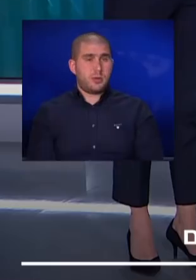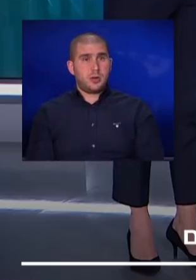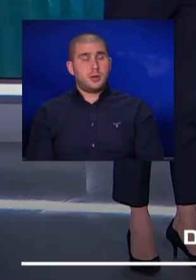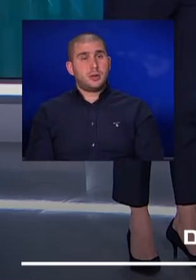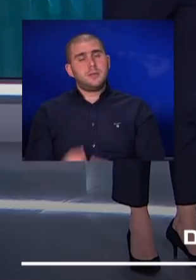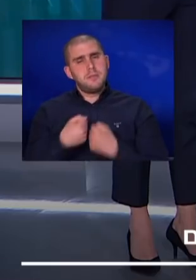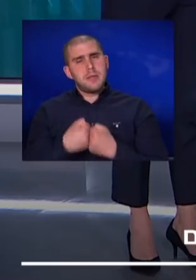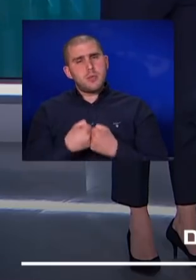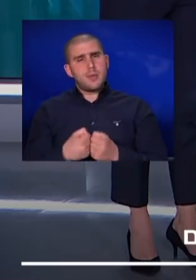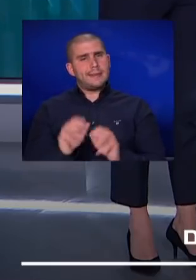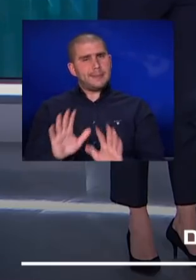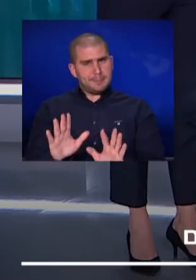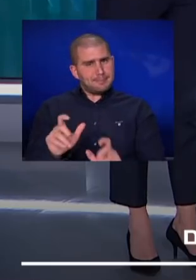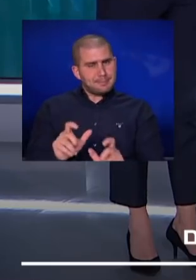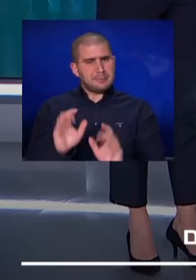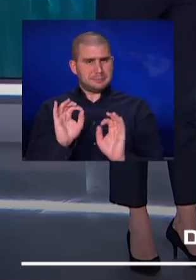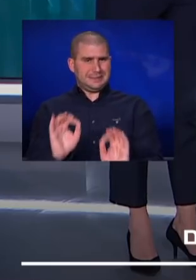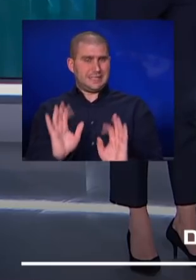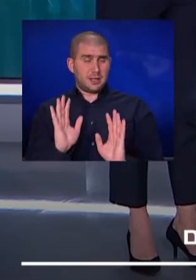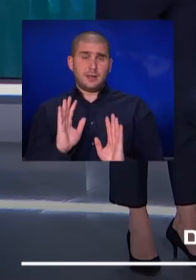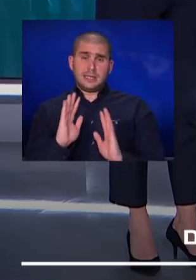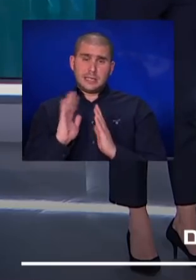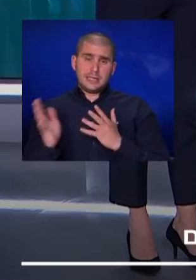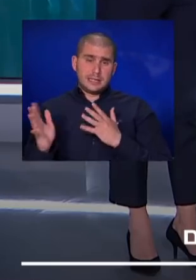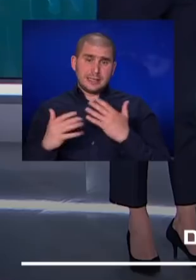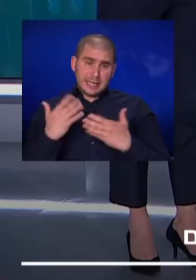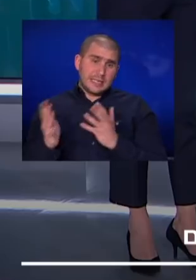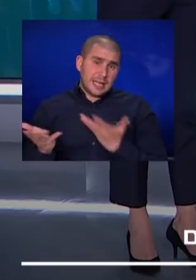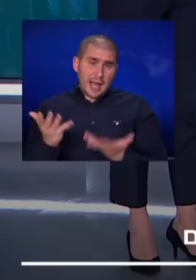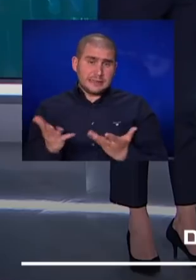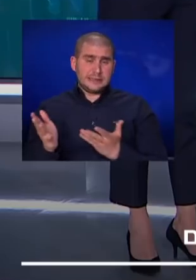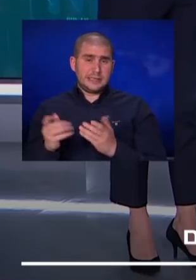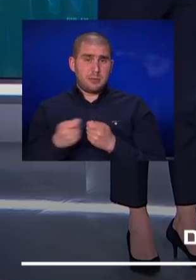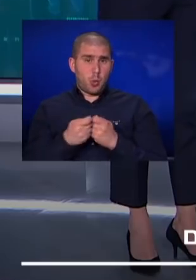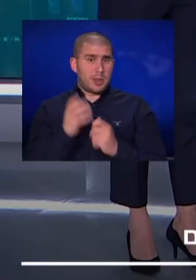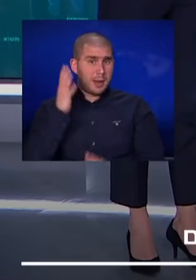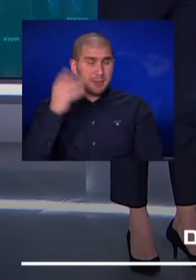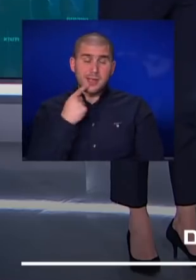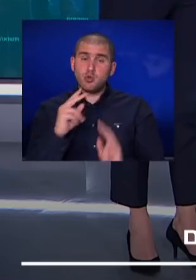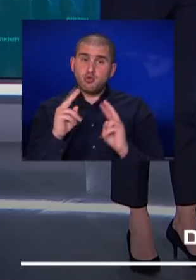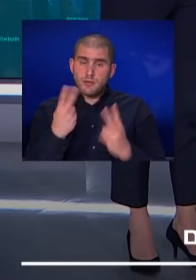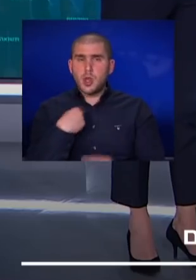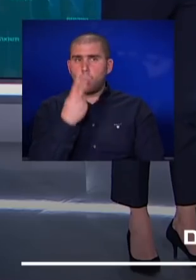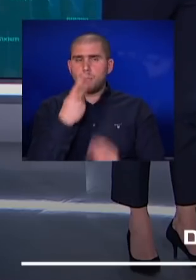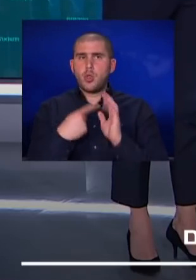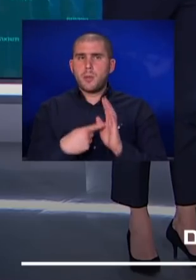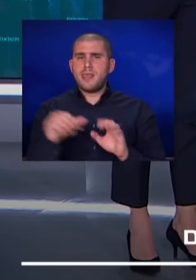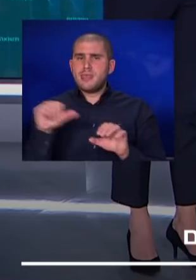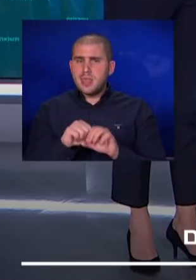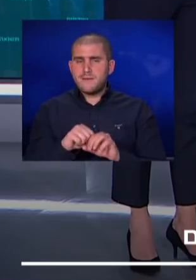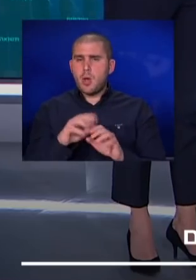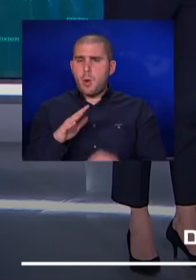ומתמודדים עם זה בסדר גמור ודי מאורגנים קדימה אני אחזור ויגיד עוד הפעם שאנחנו רואים לדוגמה את הנפט ממשיך